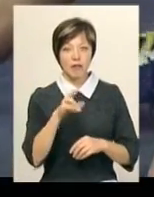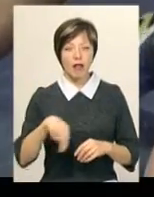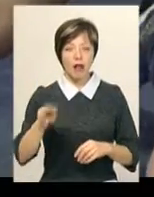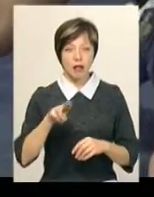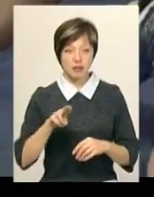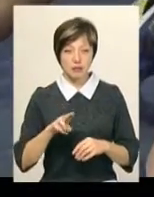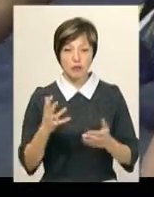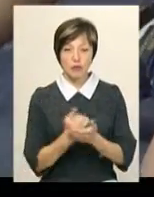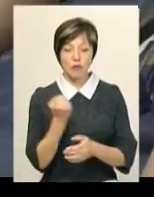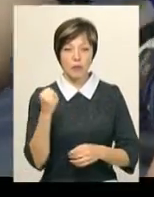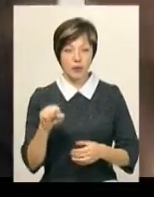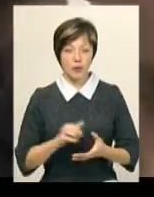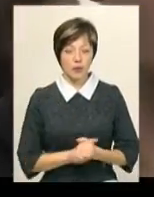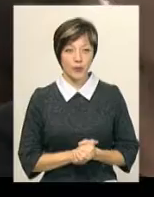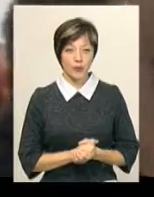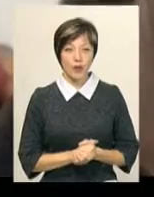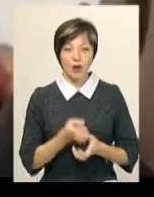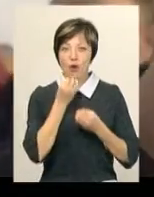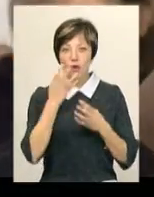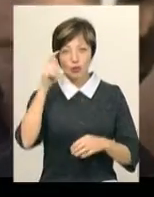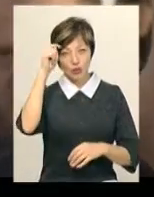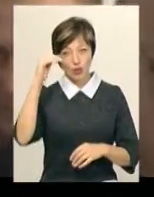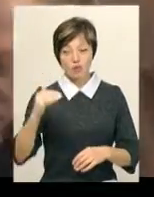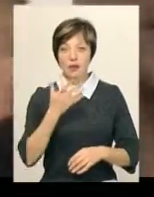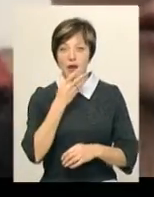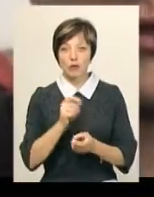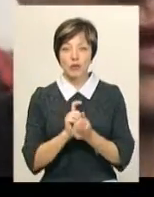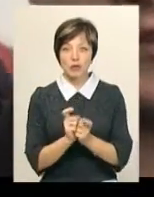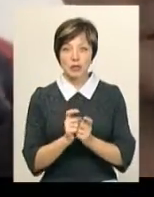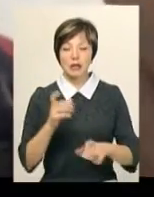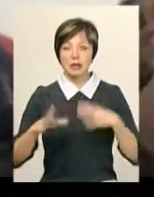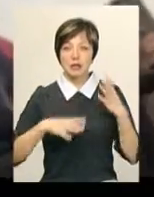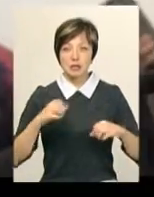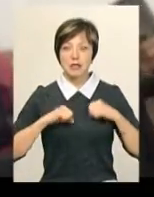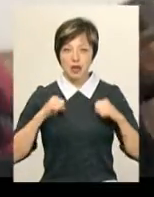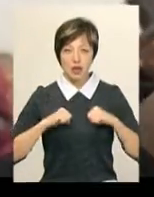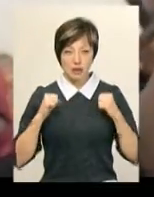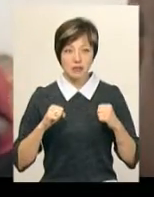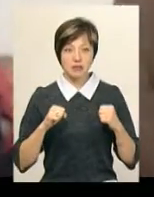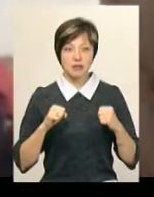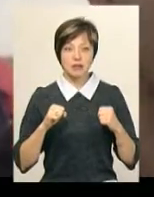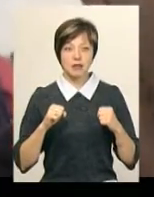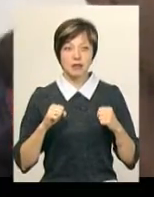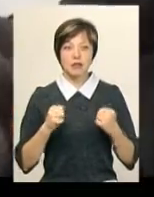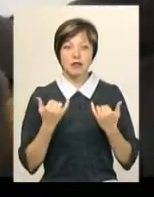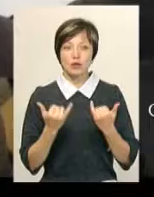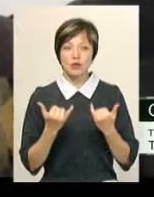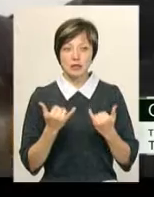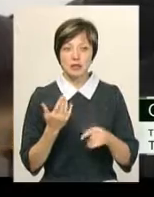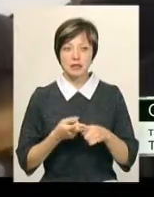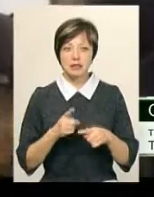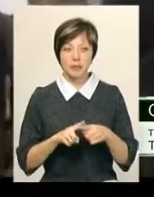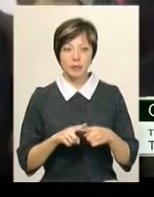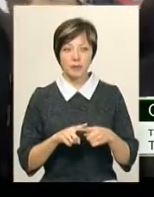Модлий, здобув перемогу. Хороший хлопець, гарно бореться на тренуваннях, старається. Очікуємо від нього сьогодні медалі. Це